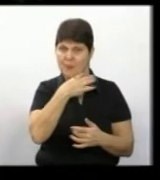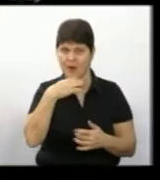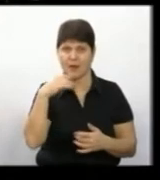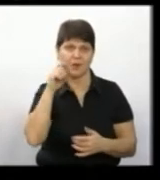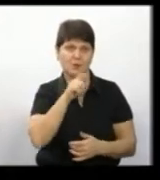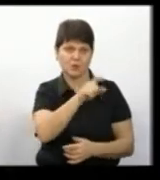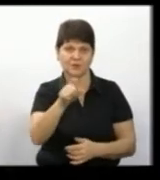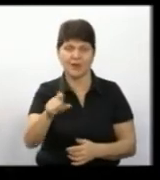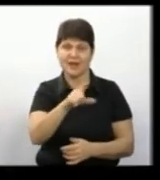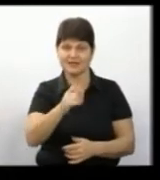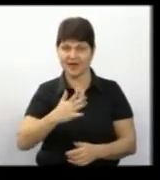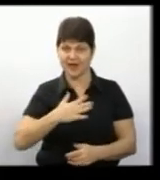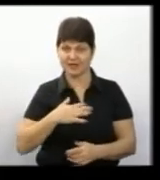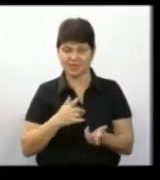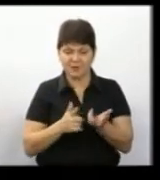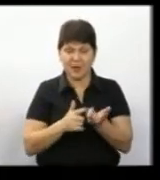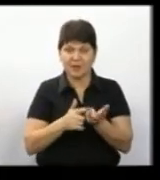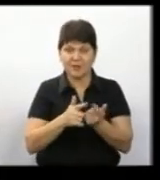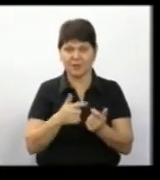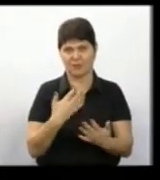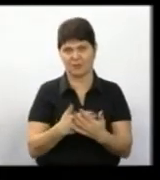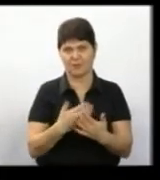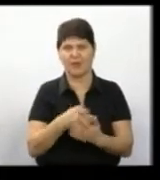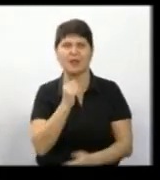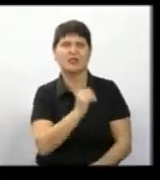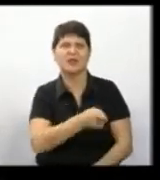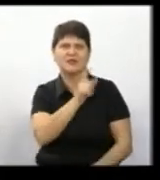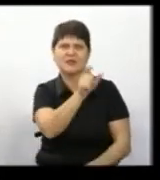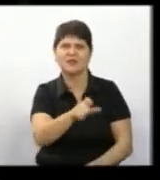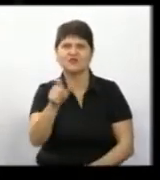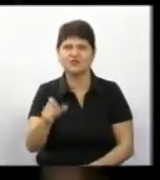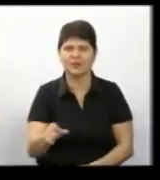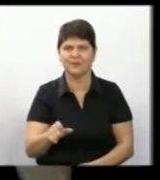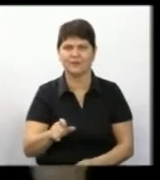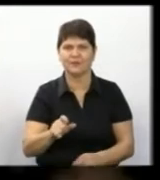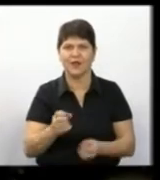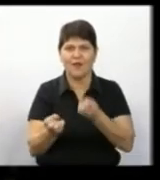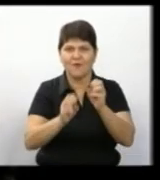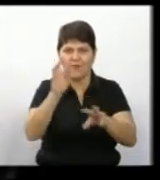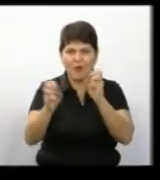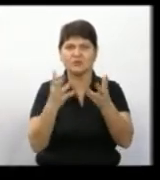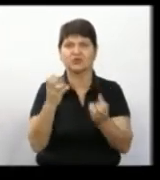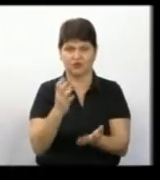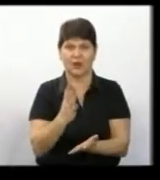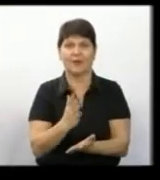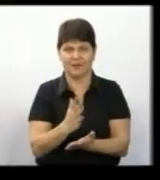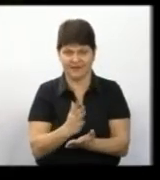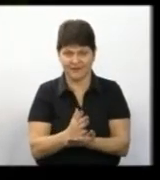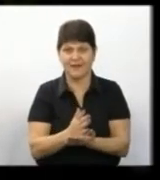За нашими підрахунками їх близько тисячі. Вогні ще, як ми бачимо, сяють.